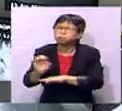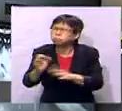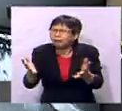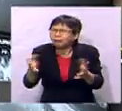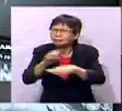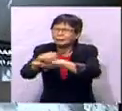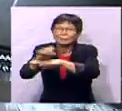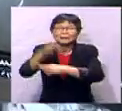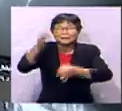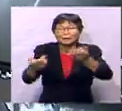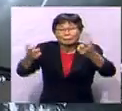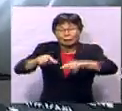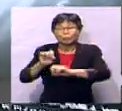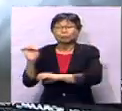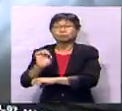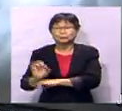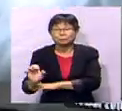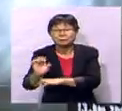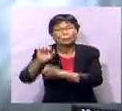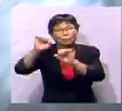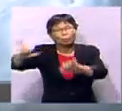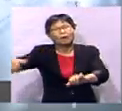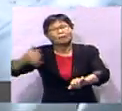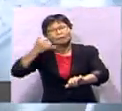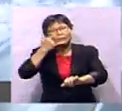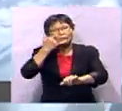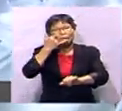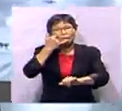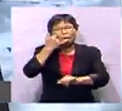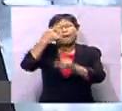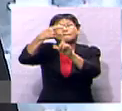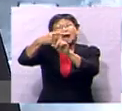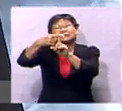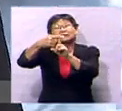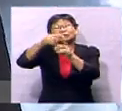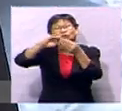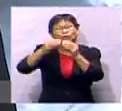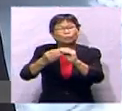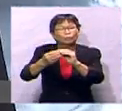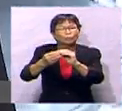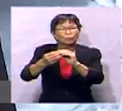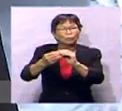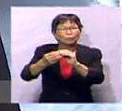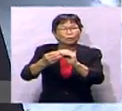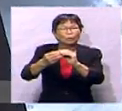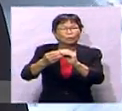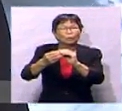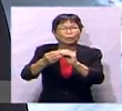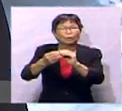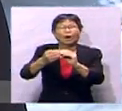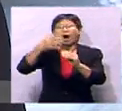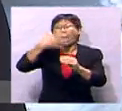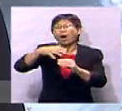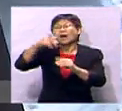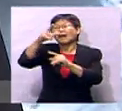Sekiranya balkon kecemasan, para pengguna boleh menghubungi talian plus atau talian aneh berhad di talian